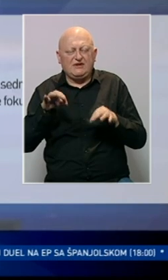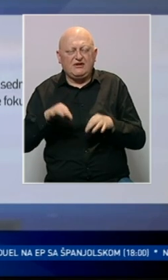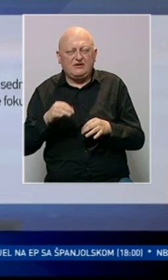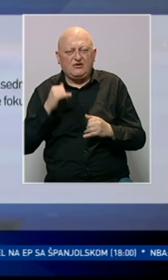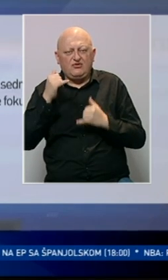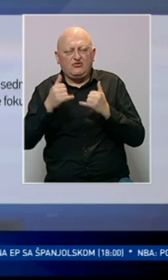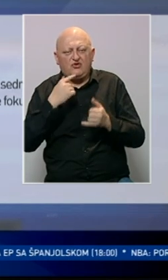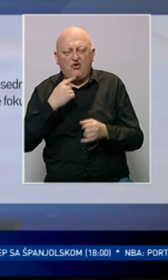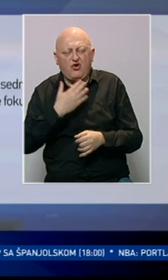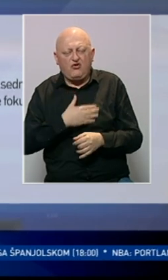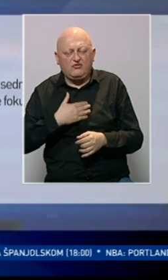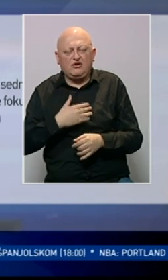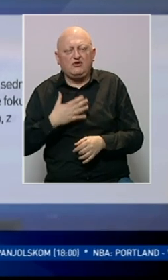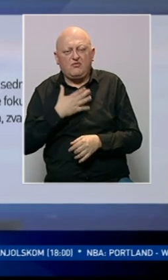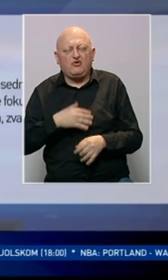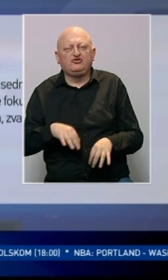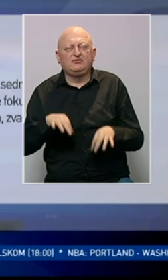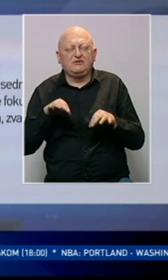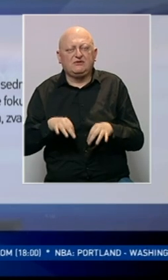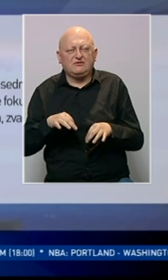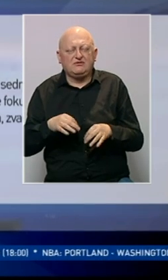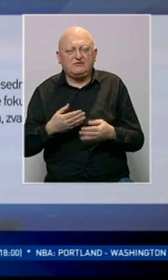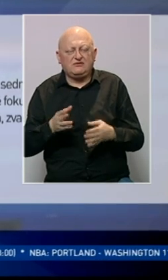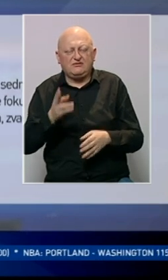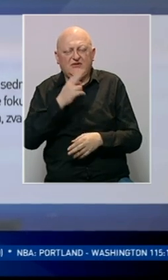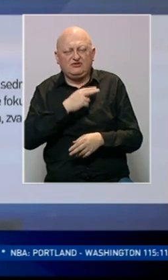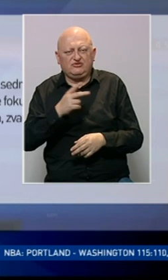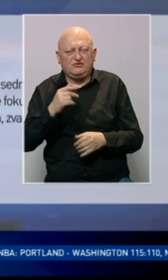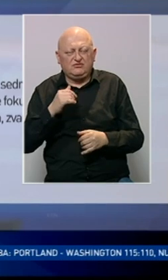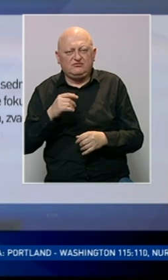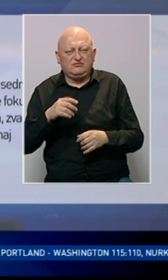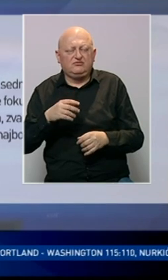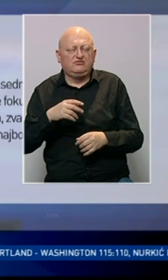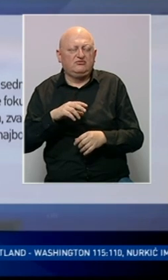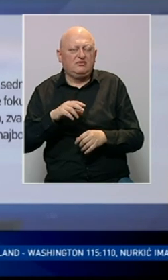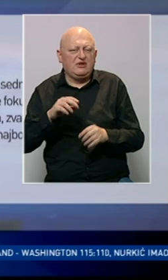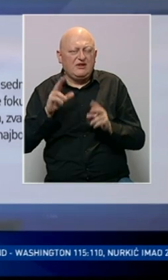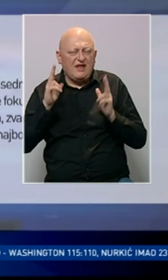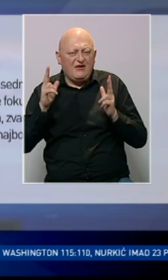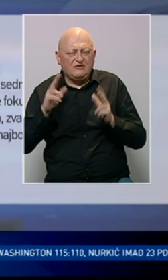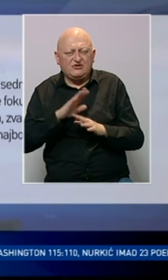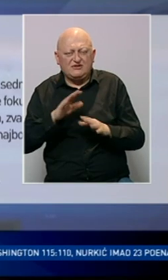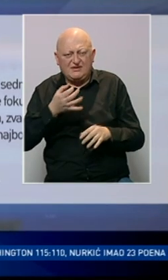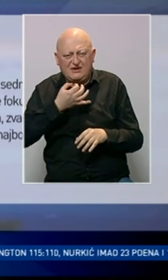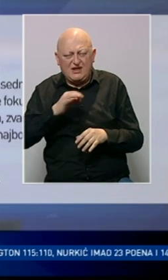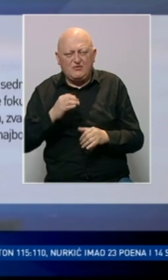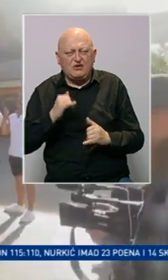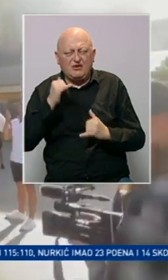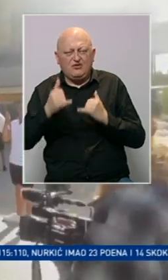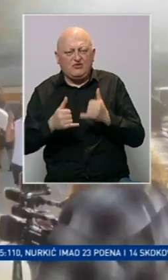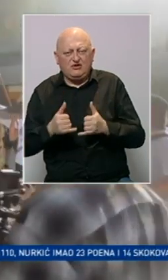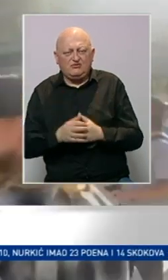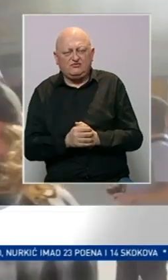i turnir koji volim. Poželio bih igračima, zvaničnicima turnira, osoblju, volonterema i navijačima sve najbolje na turniru.